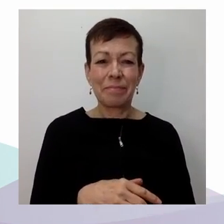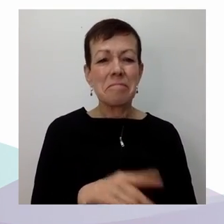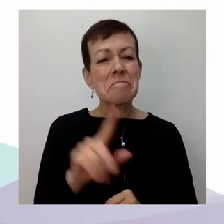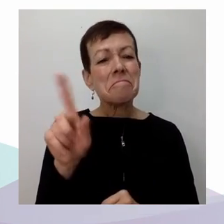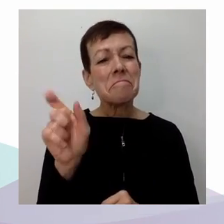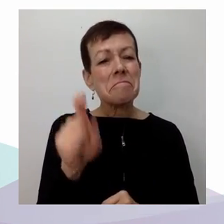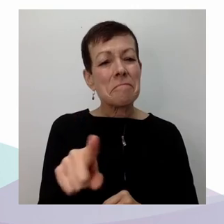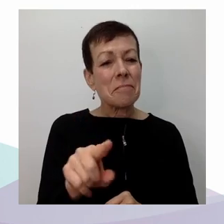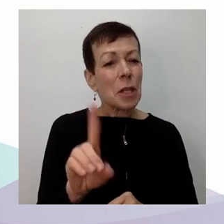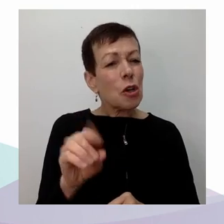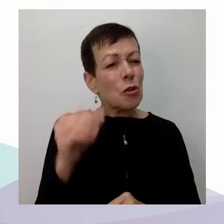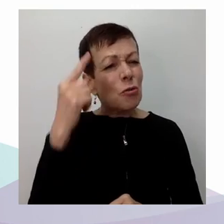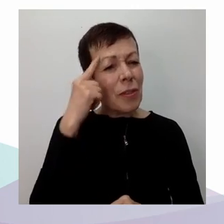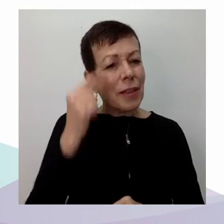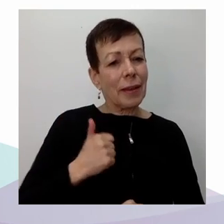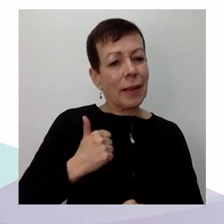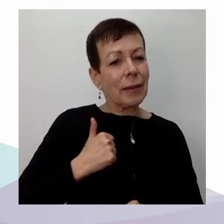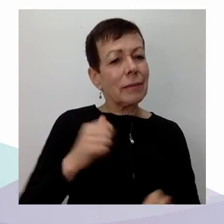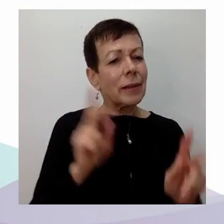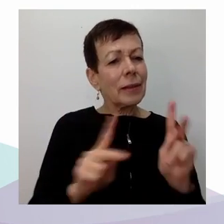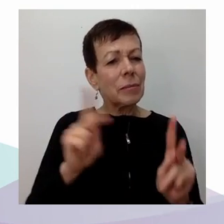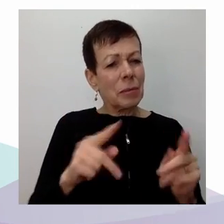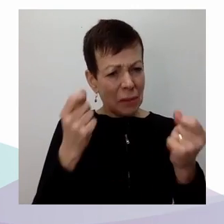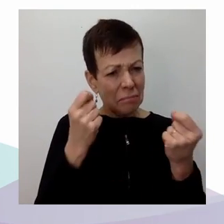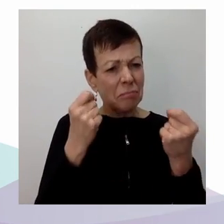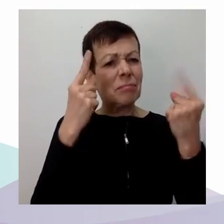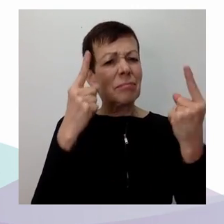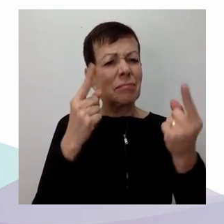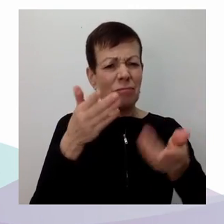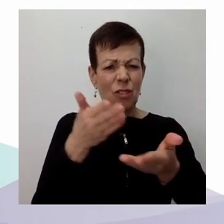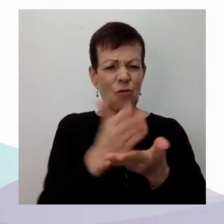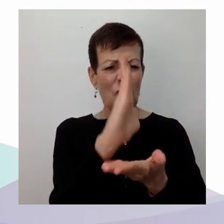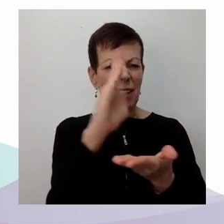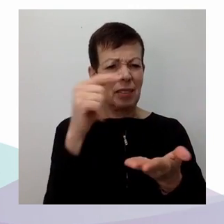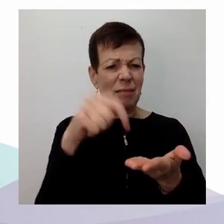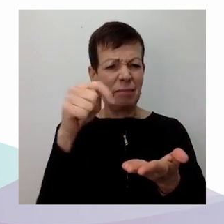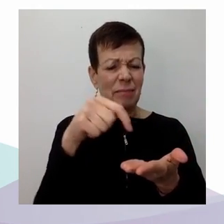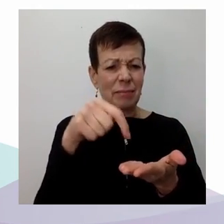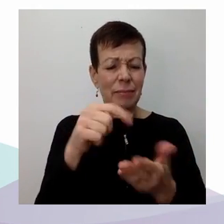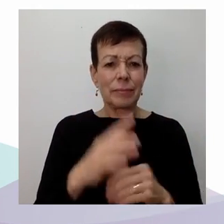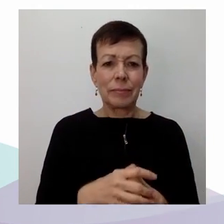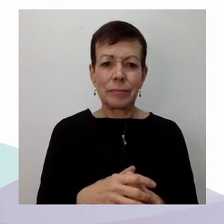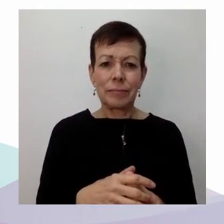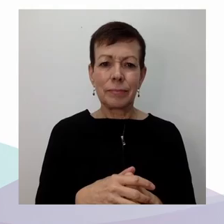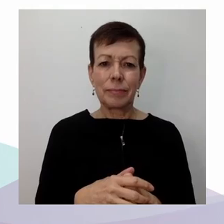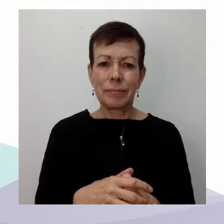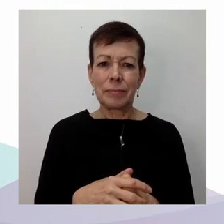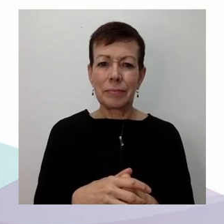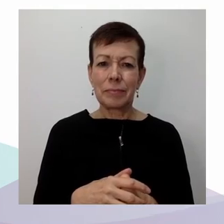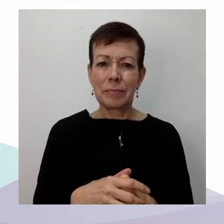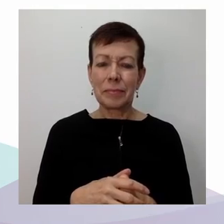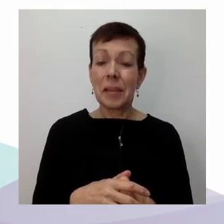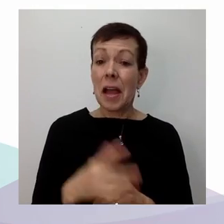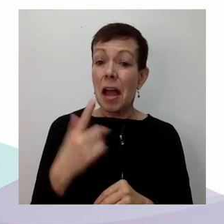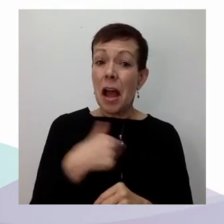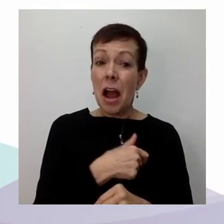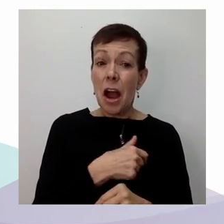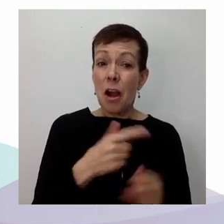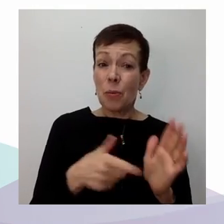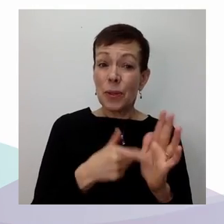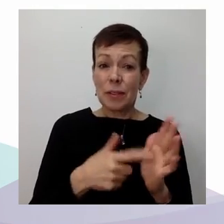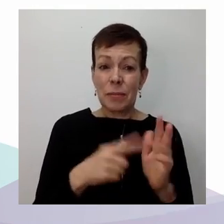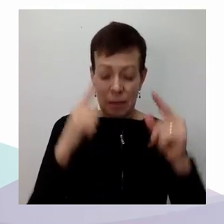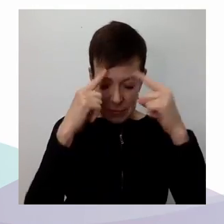nous nous concentrons sur nos droits et libertés personnelles plutôt que sur nos responsabilités collectives? Vous avez trois minutes pour répondre à cette question.